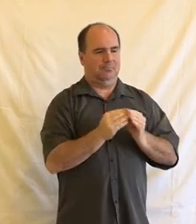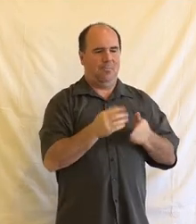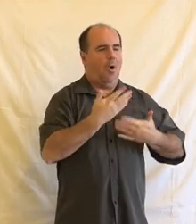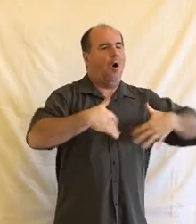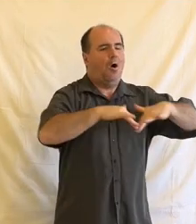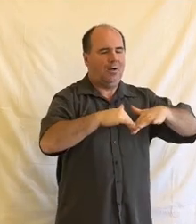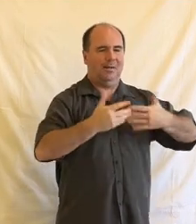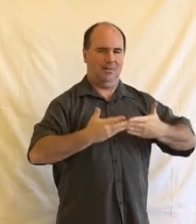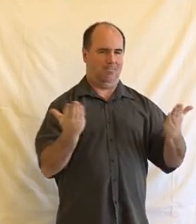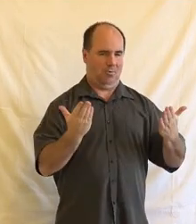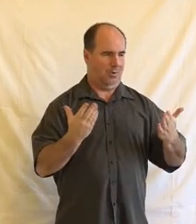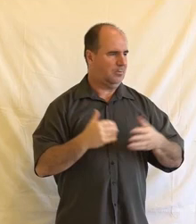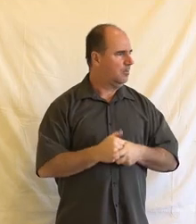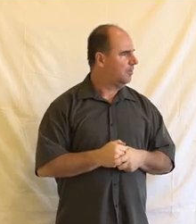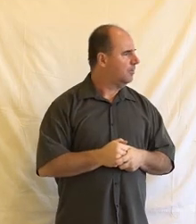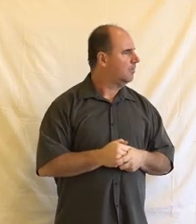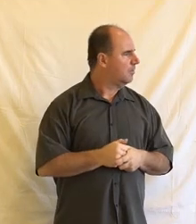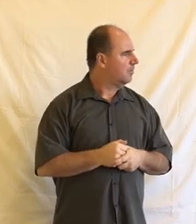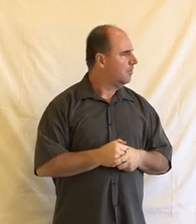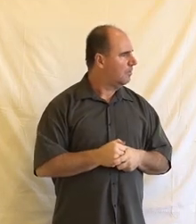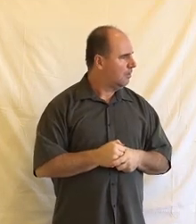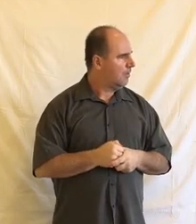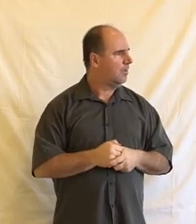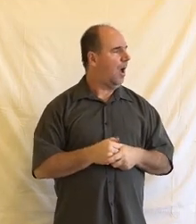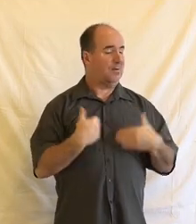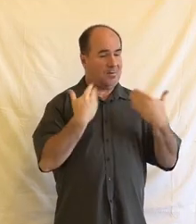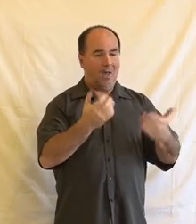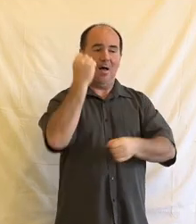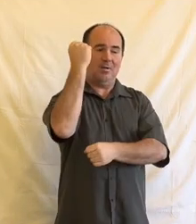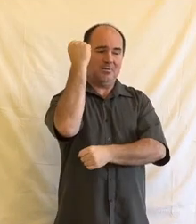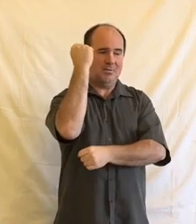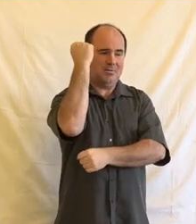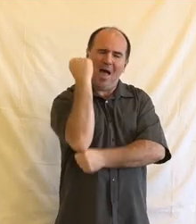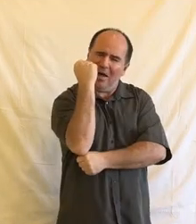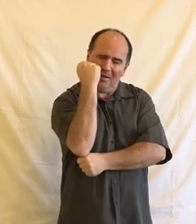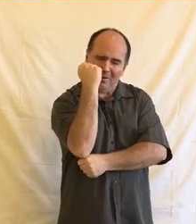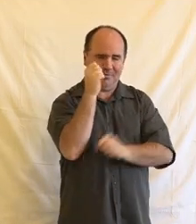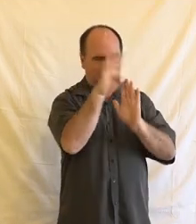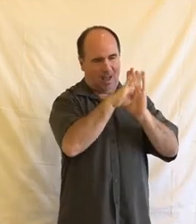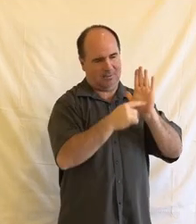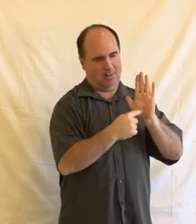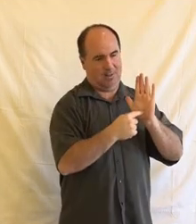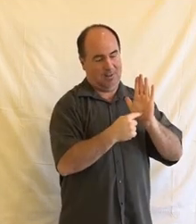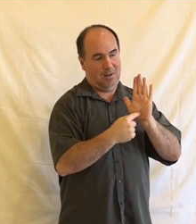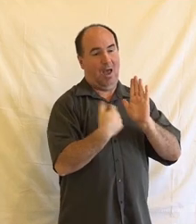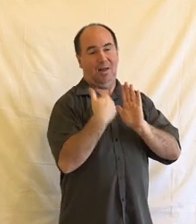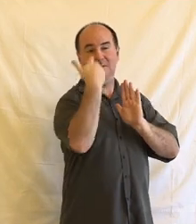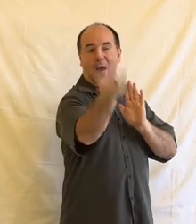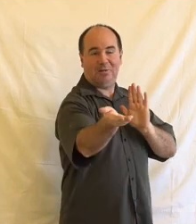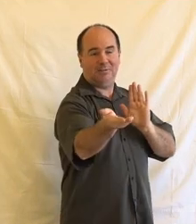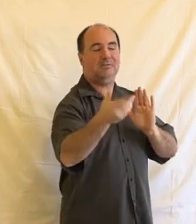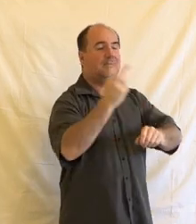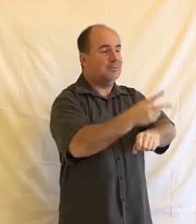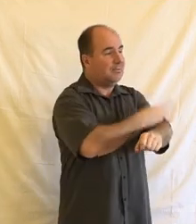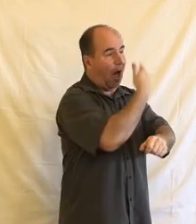opravdu základní zásady a nechává velkou volnost těm smluvním státům, jak si to sami upraví. Takže jim